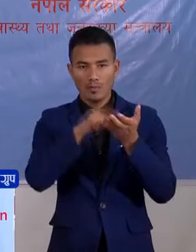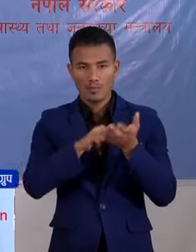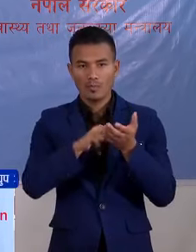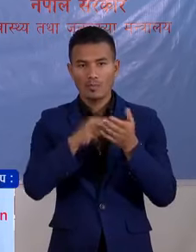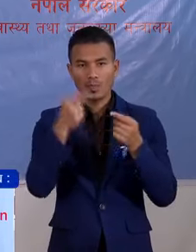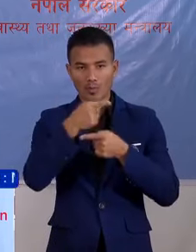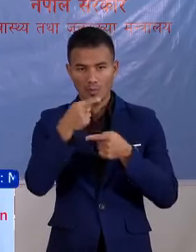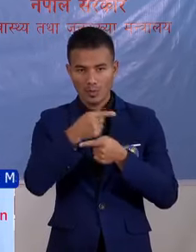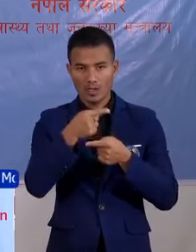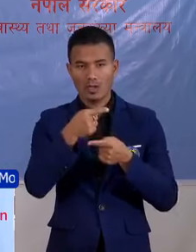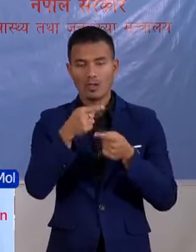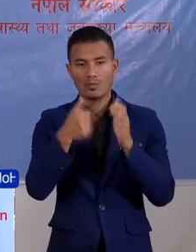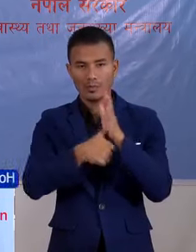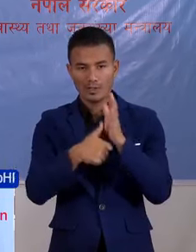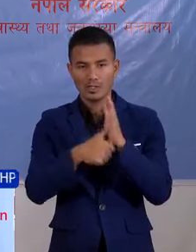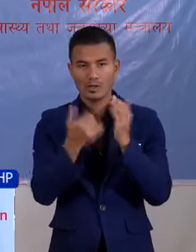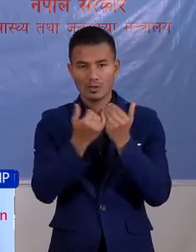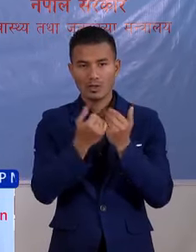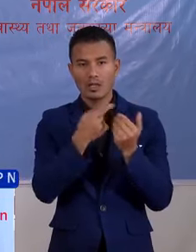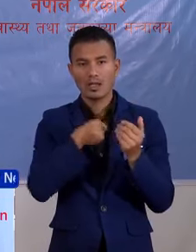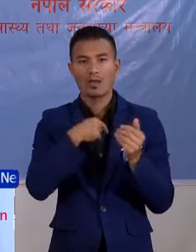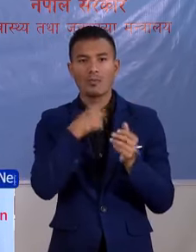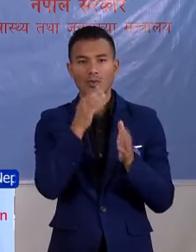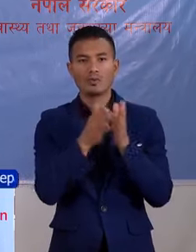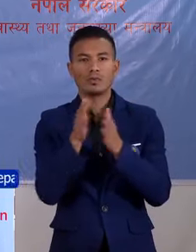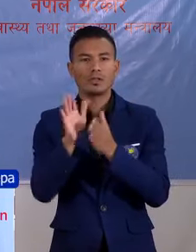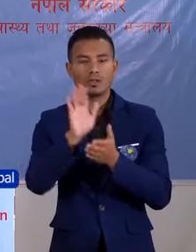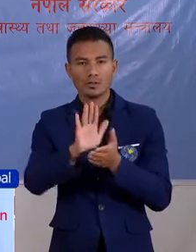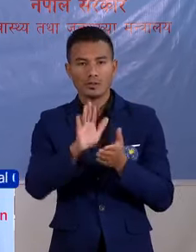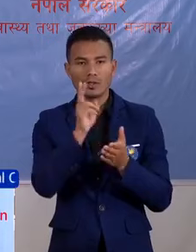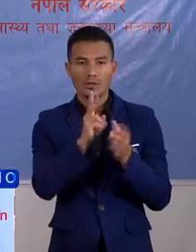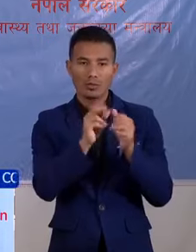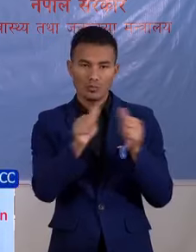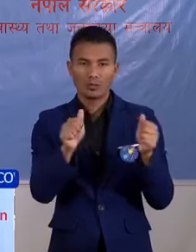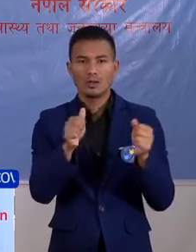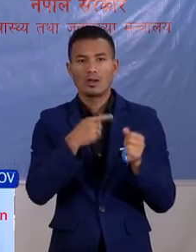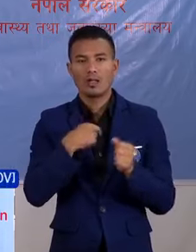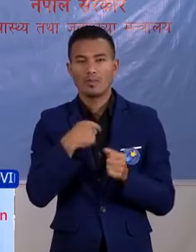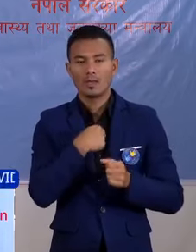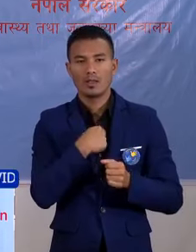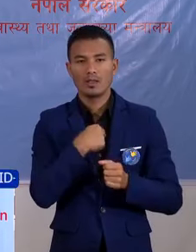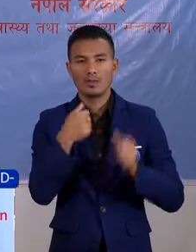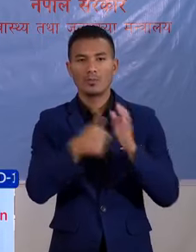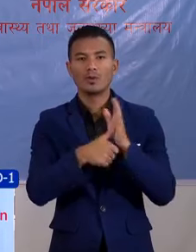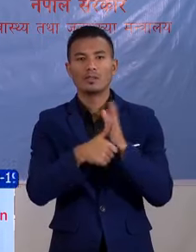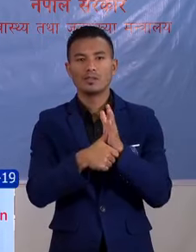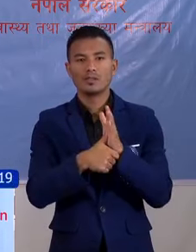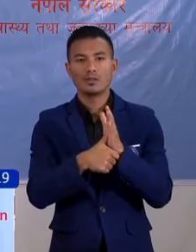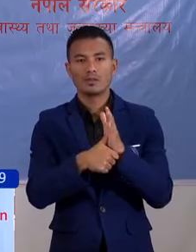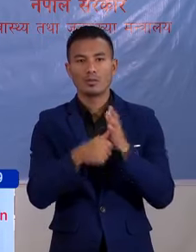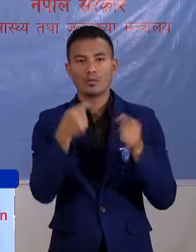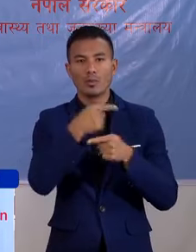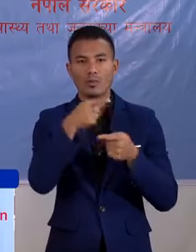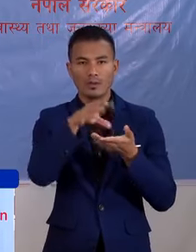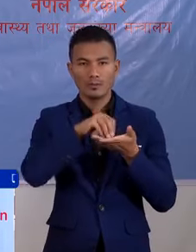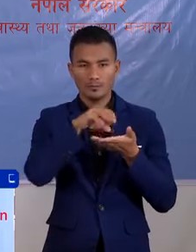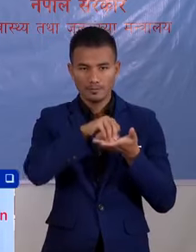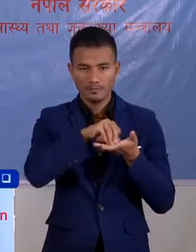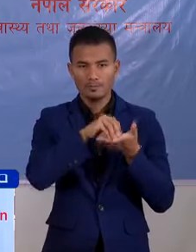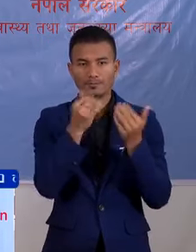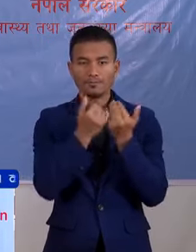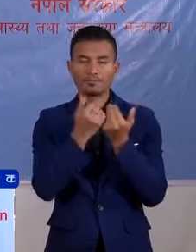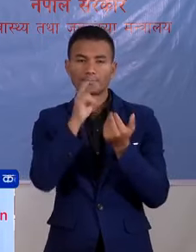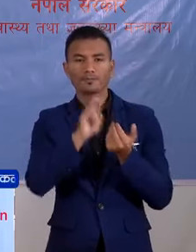नमुना परिक्षेन गरने आमरो यो जनाशा त्यो नुशार आमिले त्यो परिक्षेन को नमुना संकलन